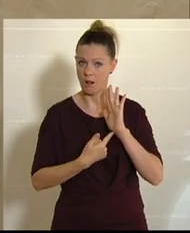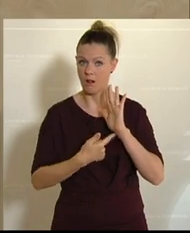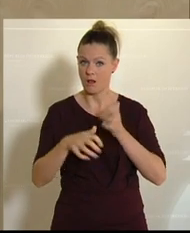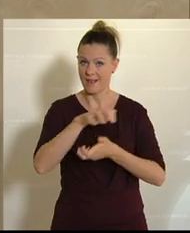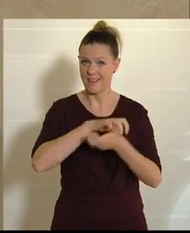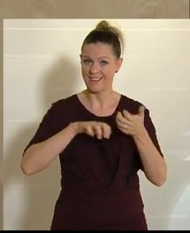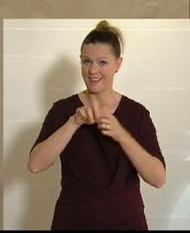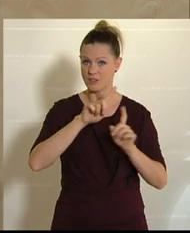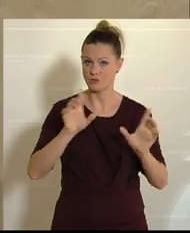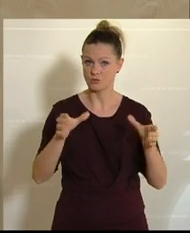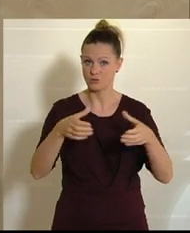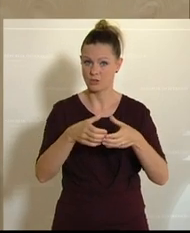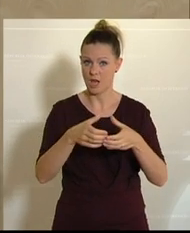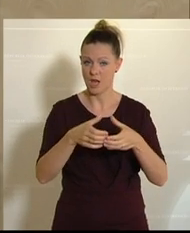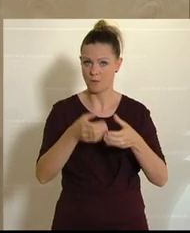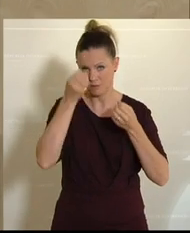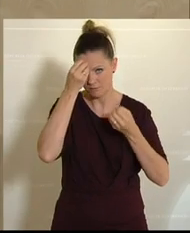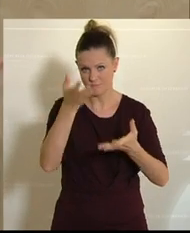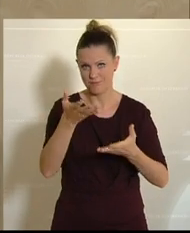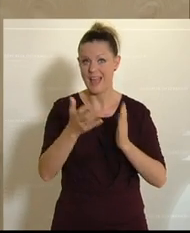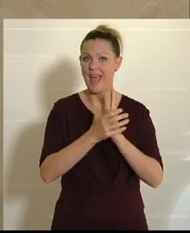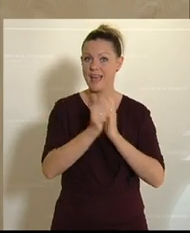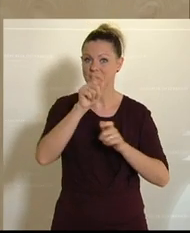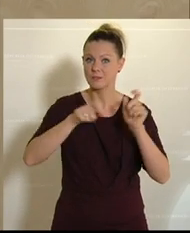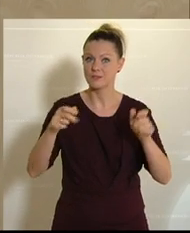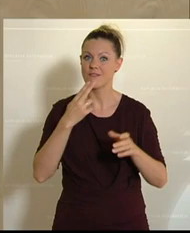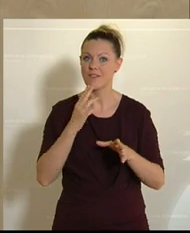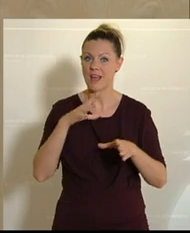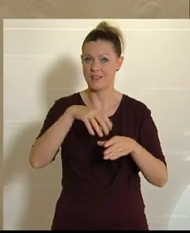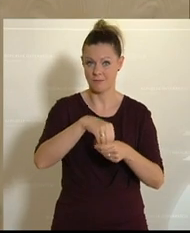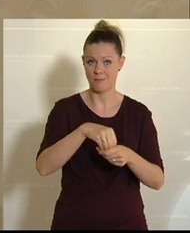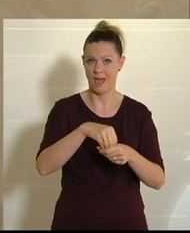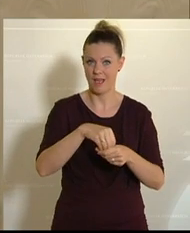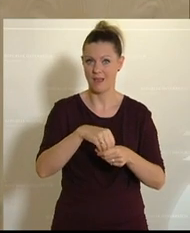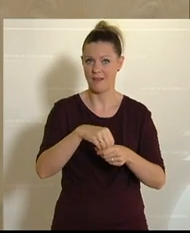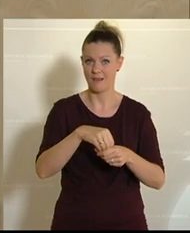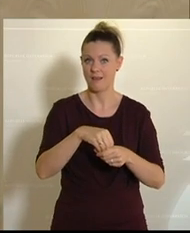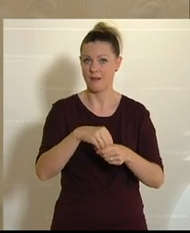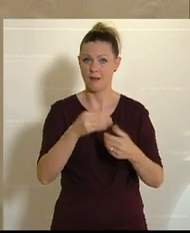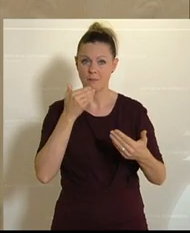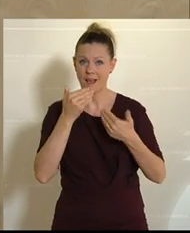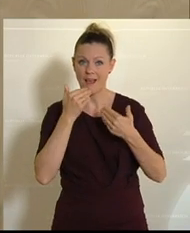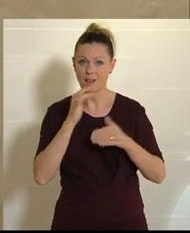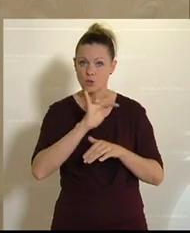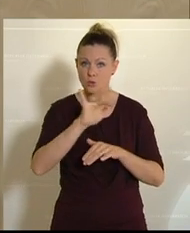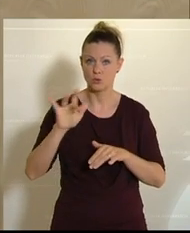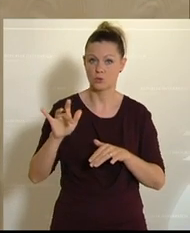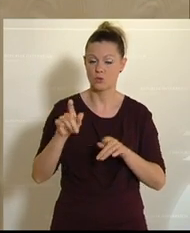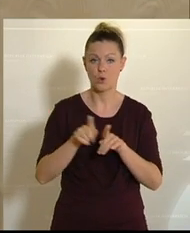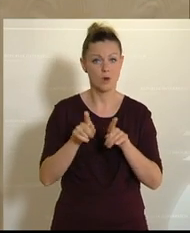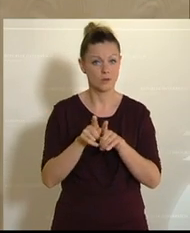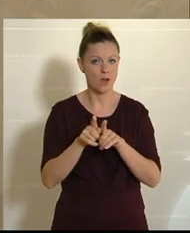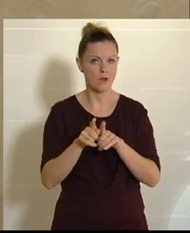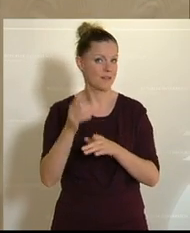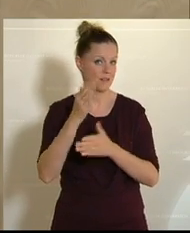vermittelt wurde. Welche Expertinnen und Experten hier beraten haben und teilweise